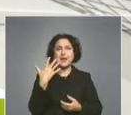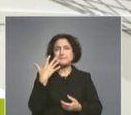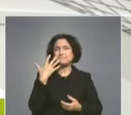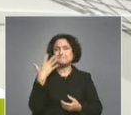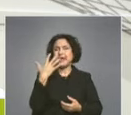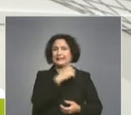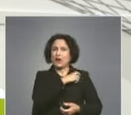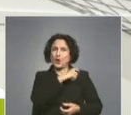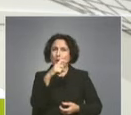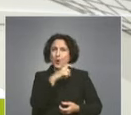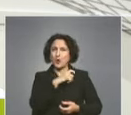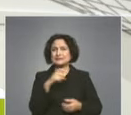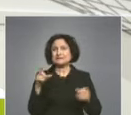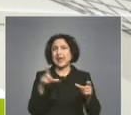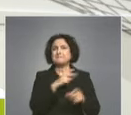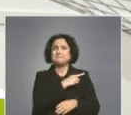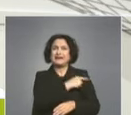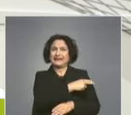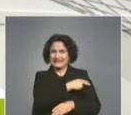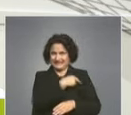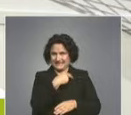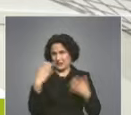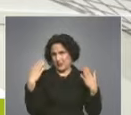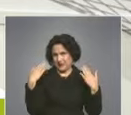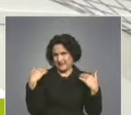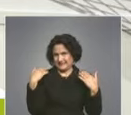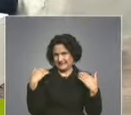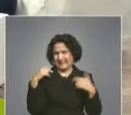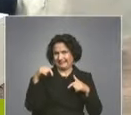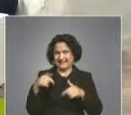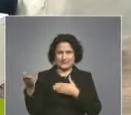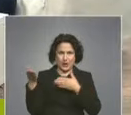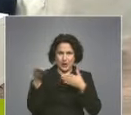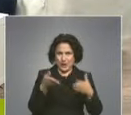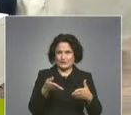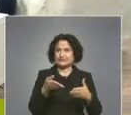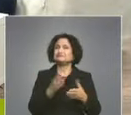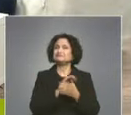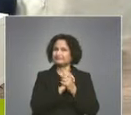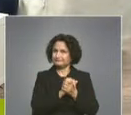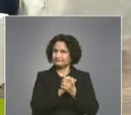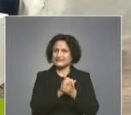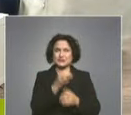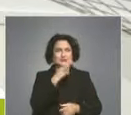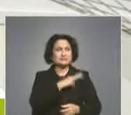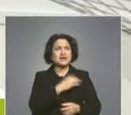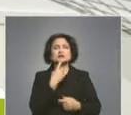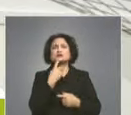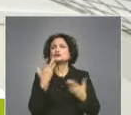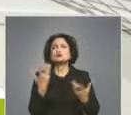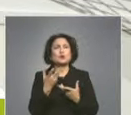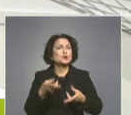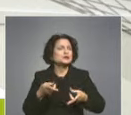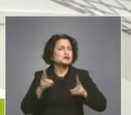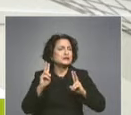медицина в Медицинския университет в Пловдив и днес е наш гост. Здравейте! Здравейте! Благодаря много! Защо решихте въобще